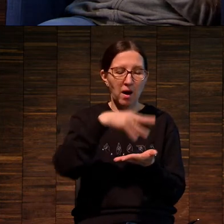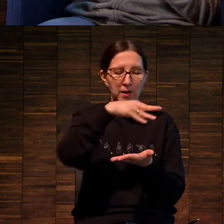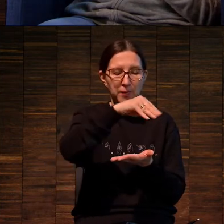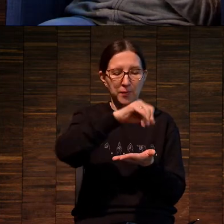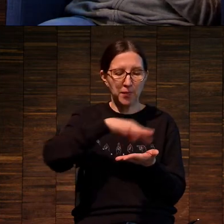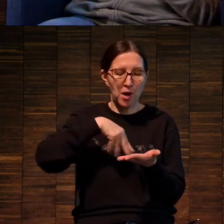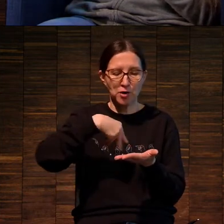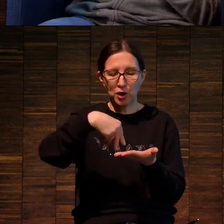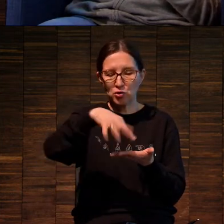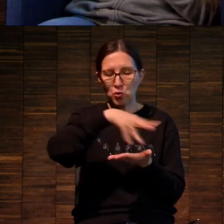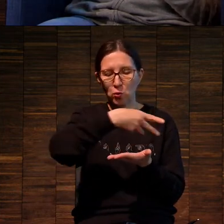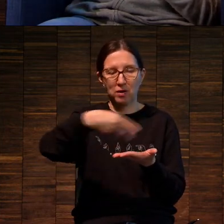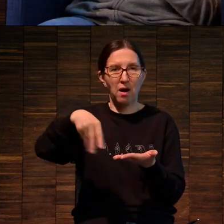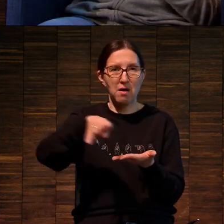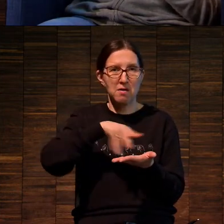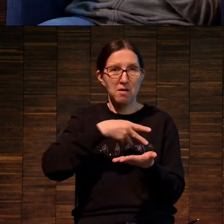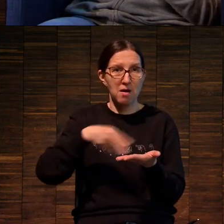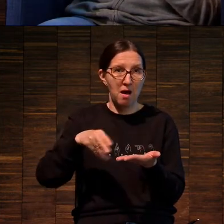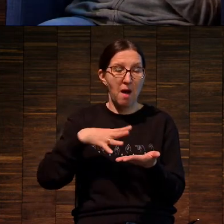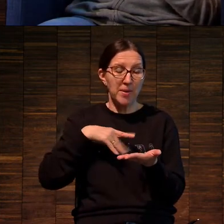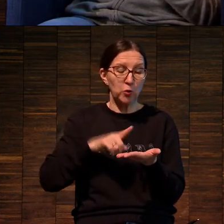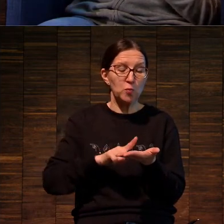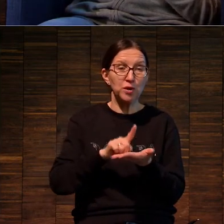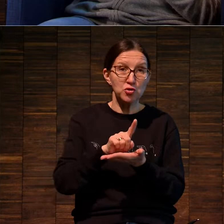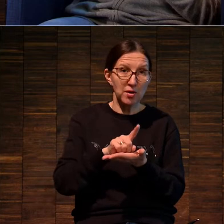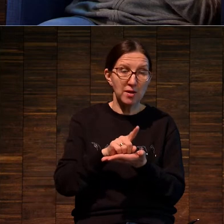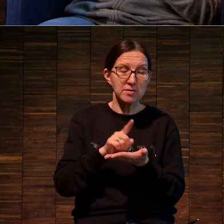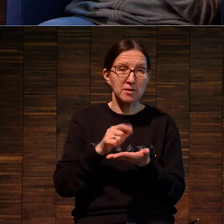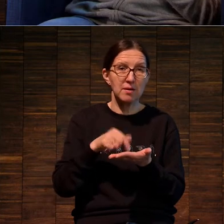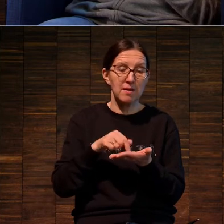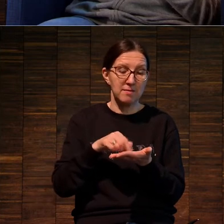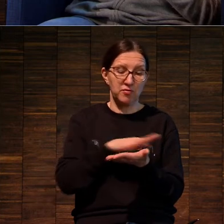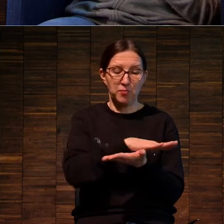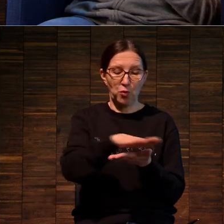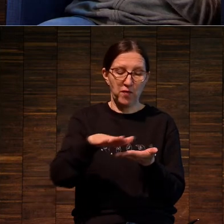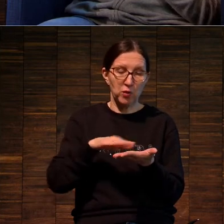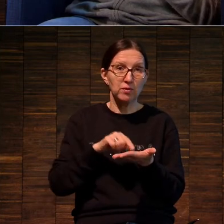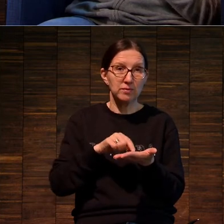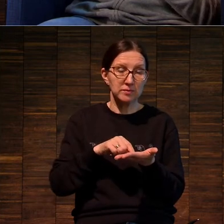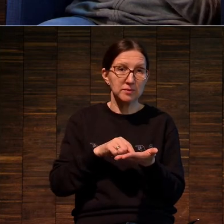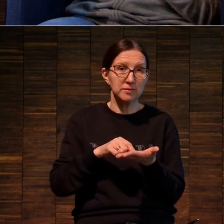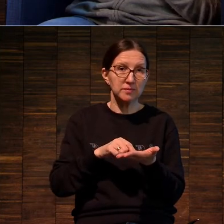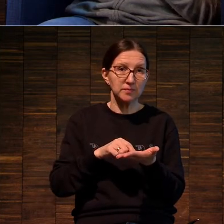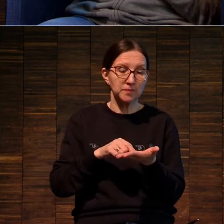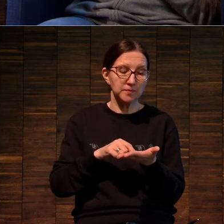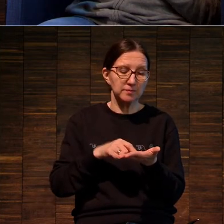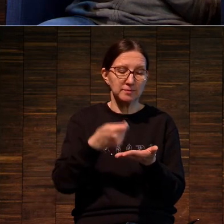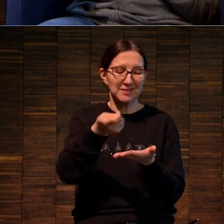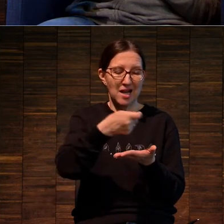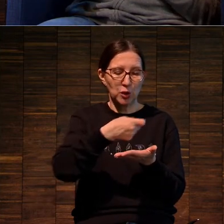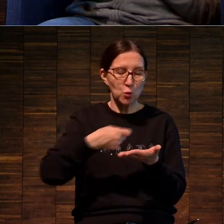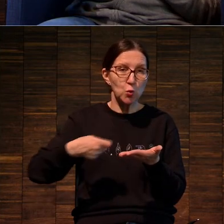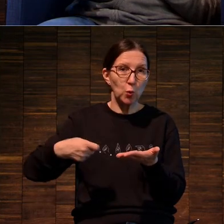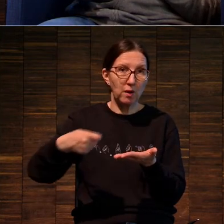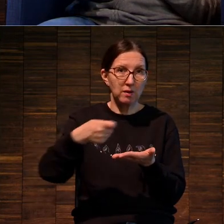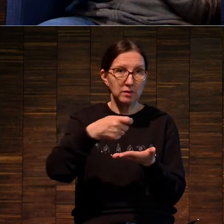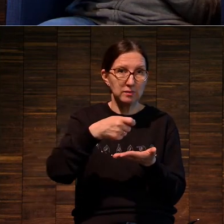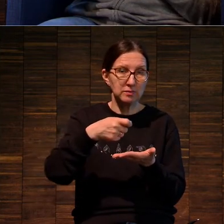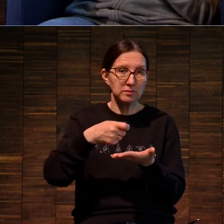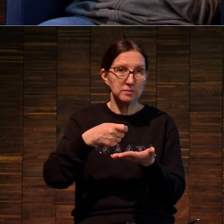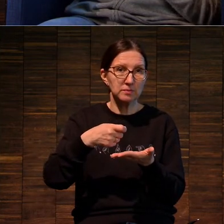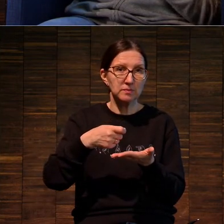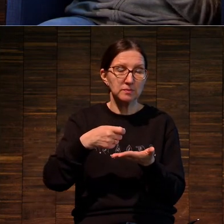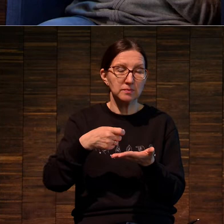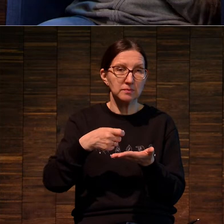Соответственно, если мы по этой поверхности начинали, эту поверхность начинали закрашивать или наносить на нее рисунок при помощи